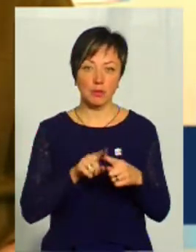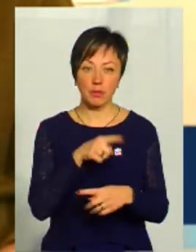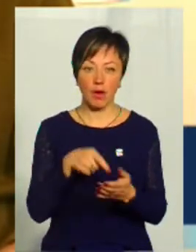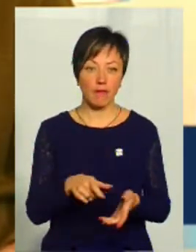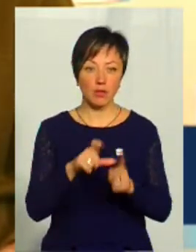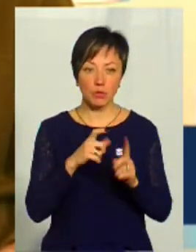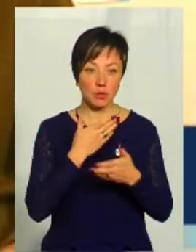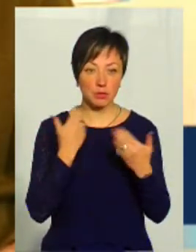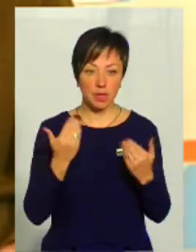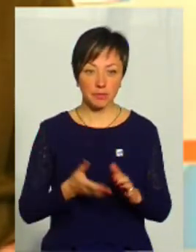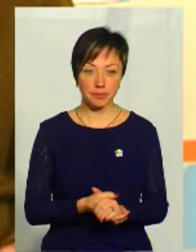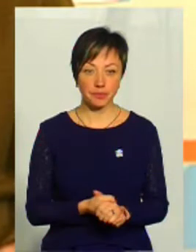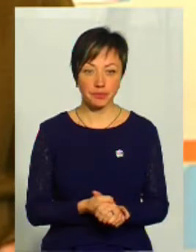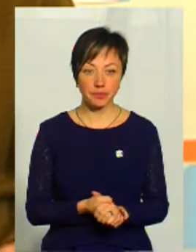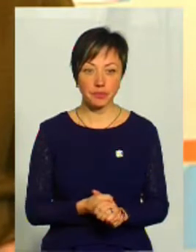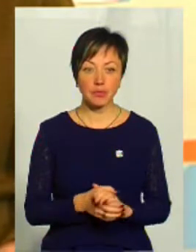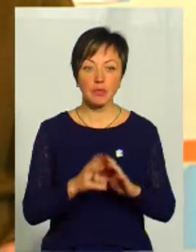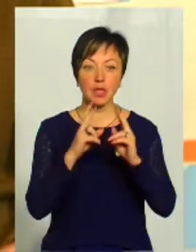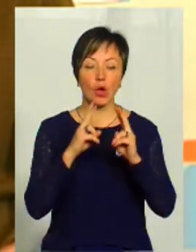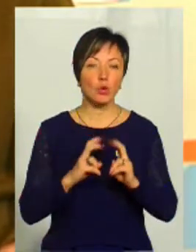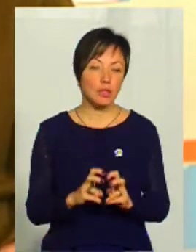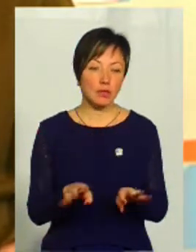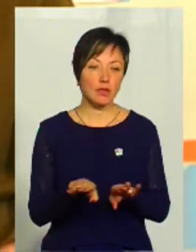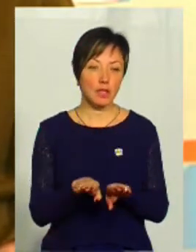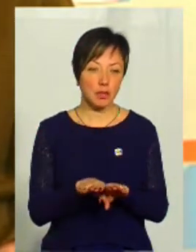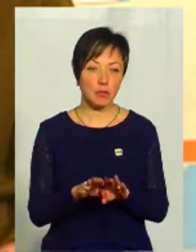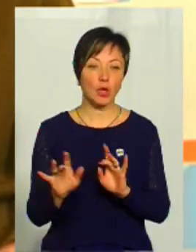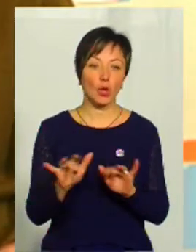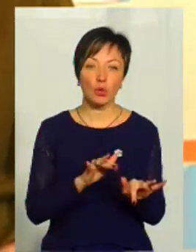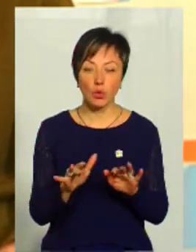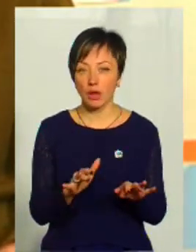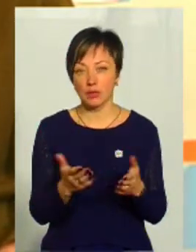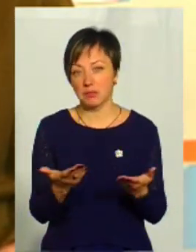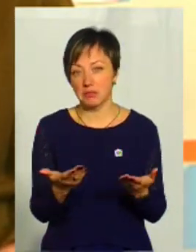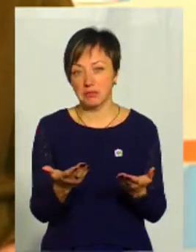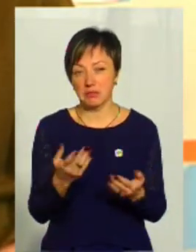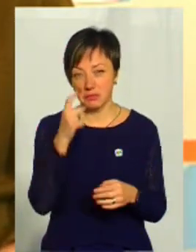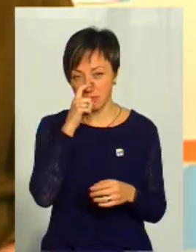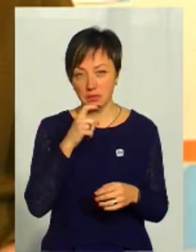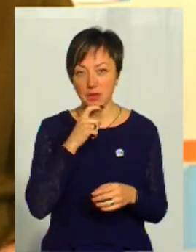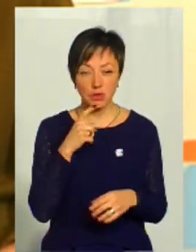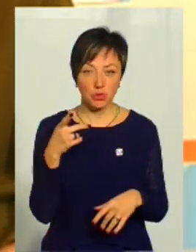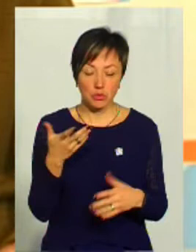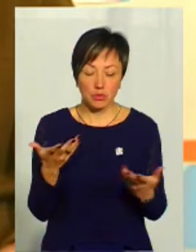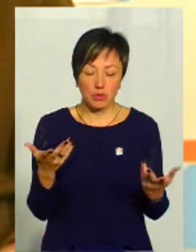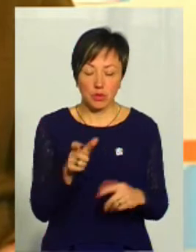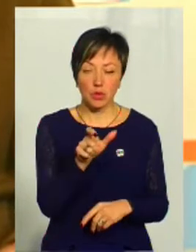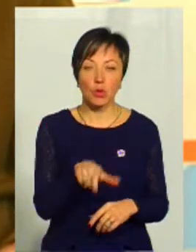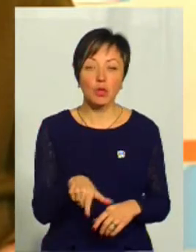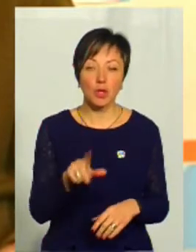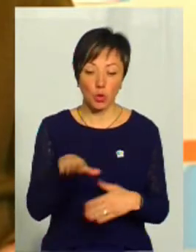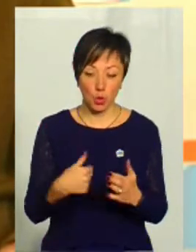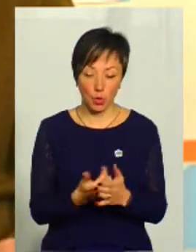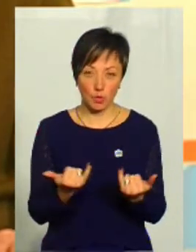питання, відповіді немає. Тобто, розслідування ніби рухається, ніби не рухається, і взагалі не зрозуміло. людина